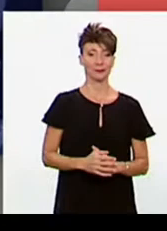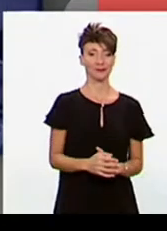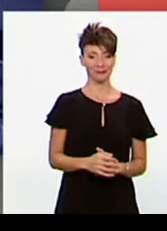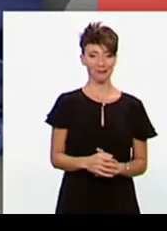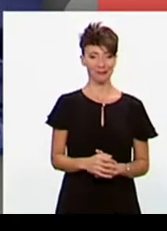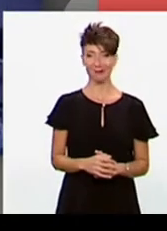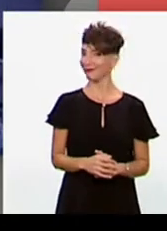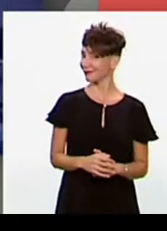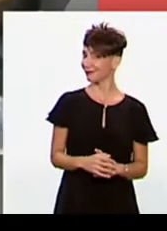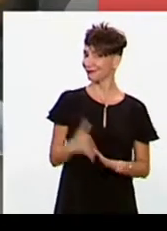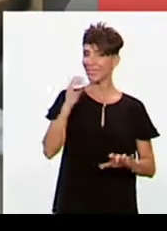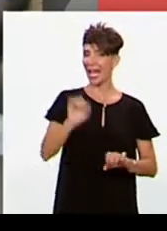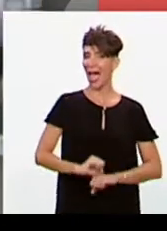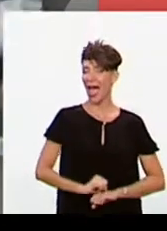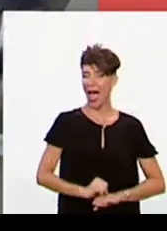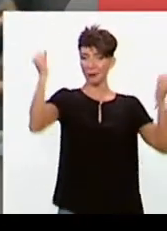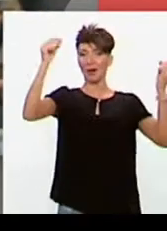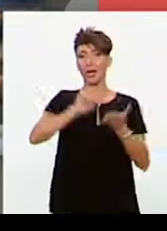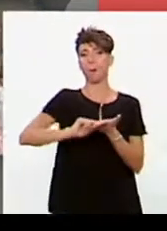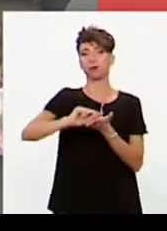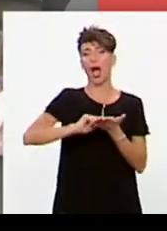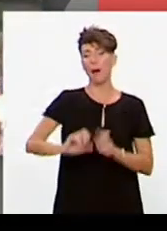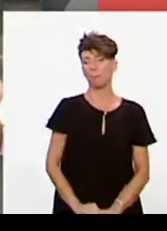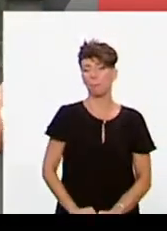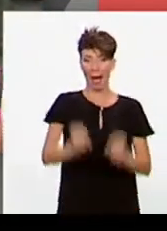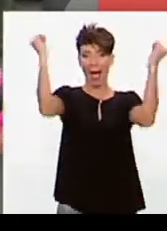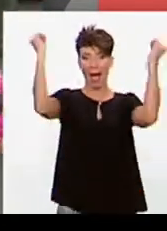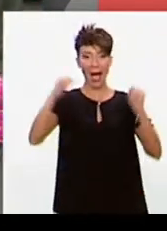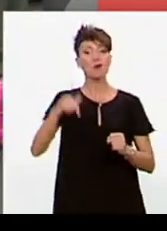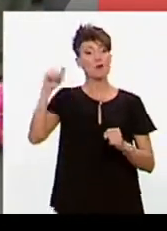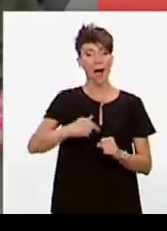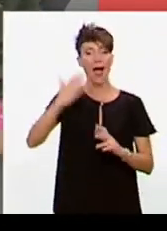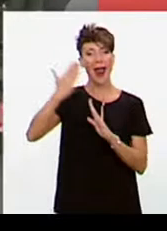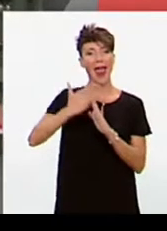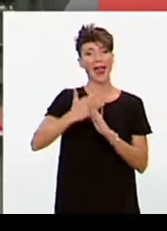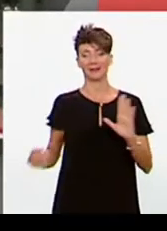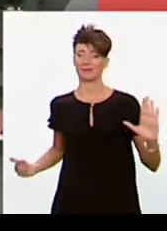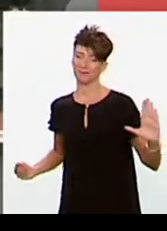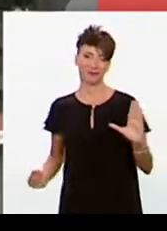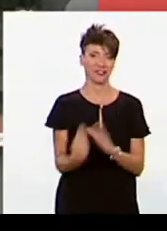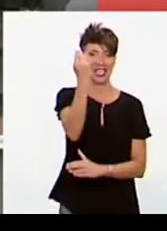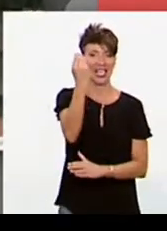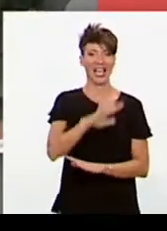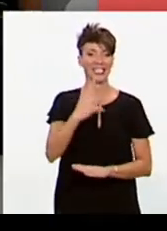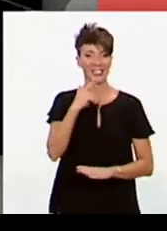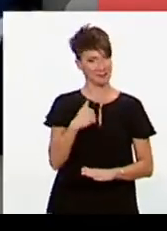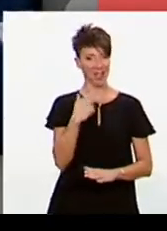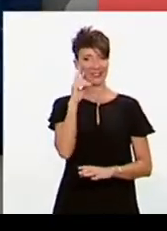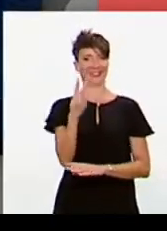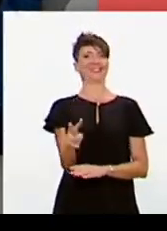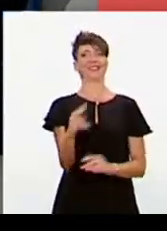Έσπασαν το κατεστημένο. Βγήκαν οι κοιτές, οι συνδυάμεσες αμερικανικές εκλογές και έθεψαν τα φώτα πάνω τους.